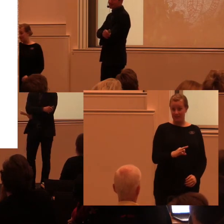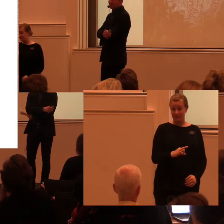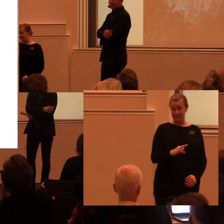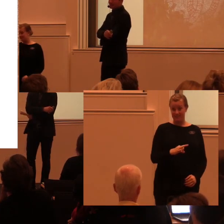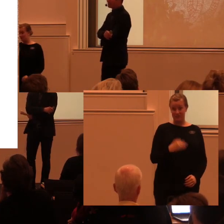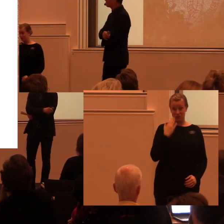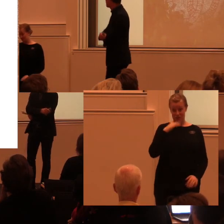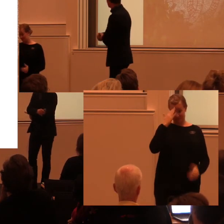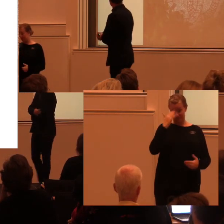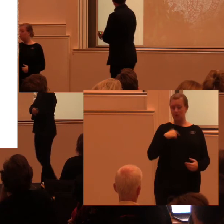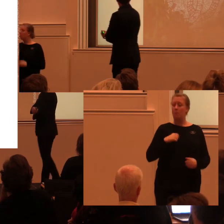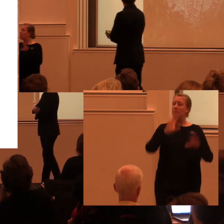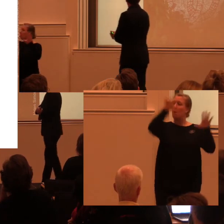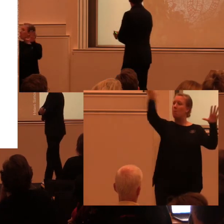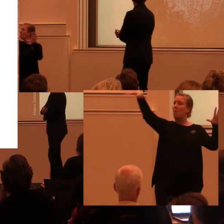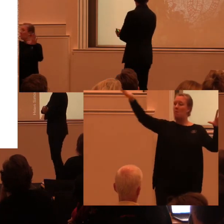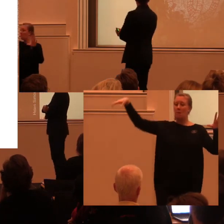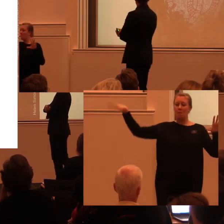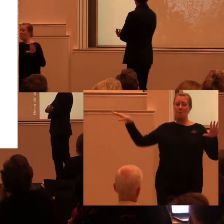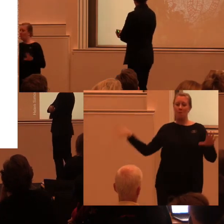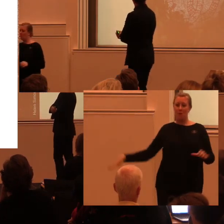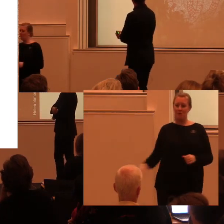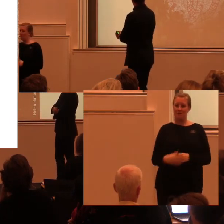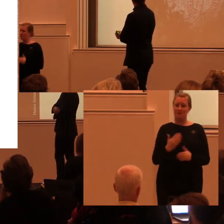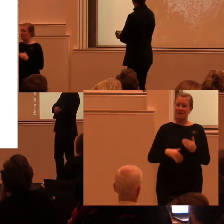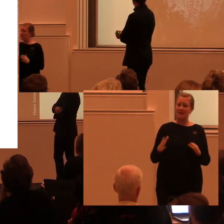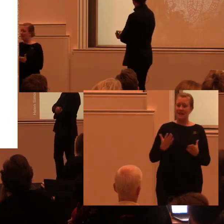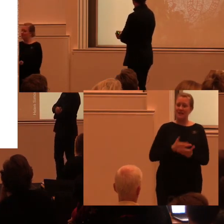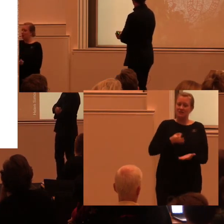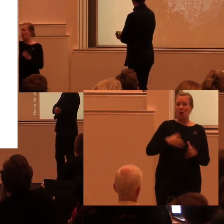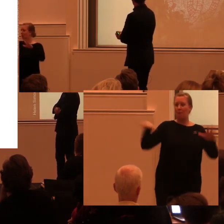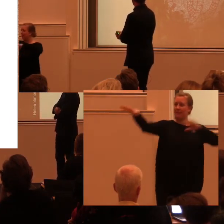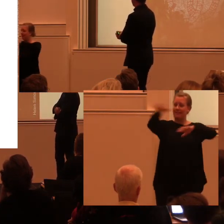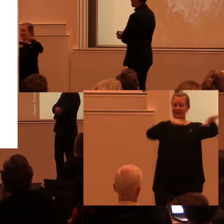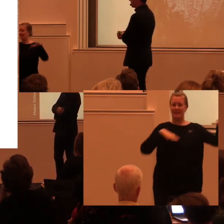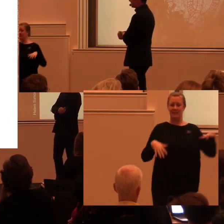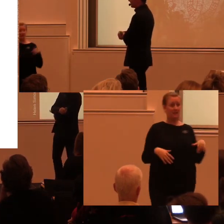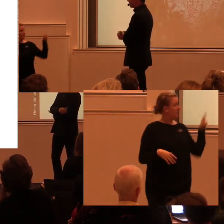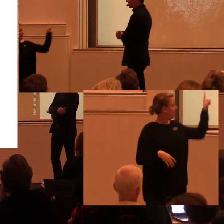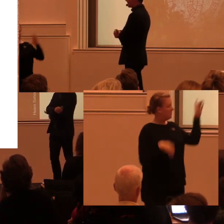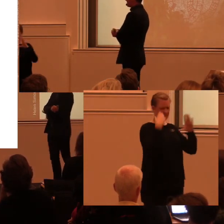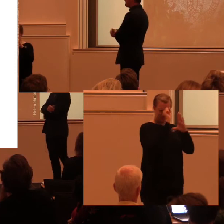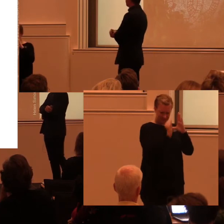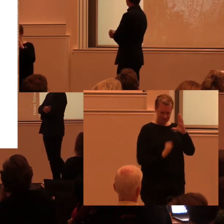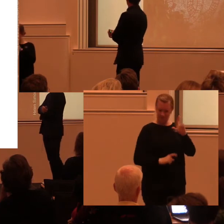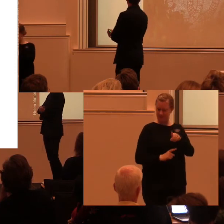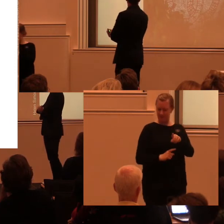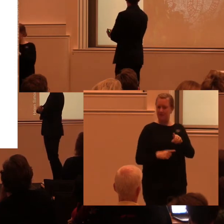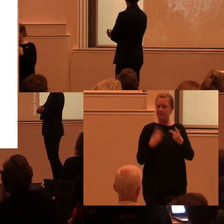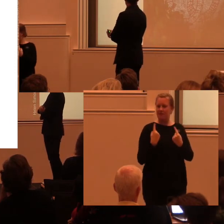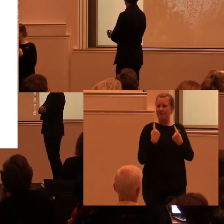markerna. Och runorna i sig är ett helt fantastiskt ämne. Där vi också har en